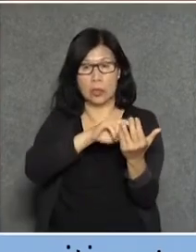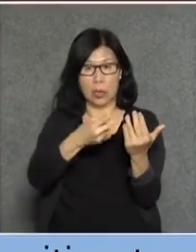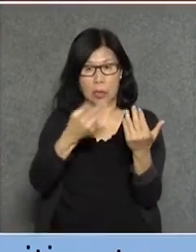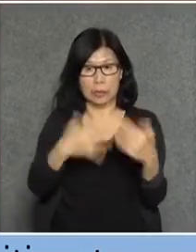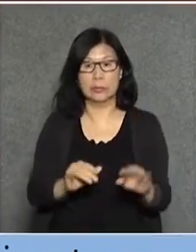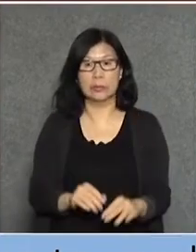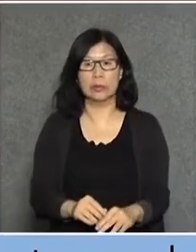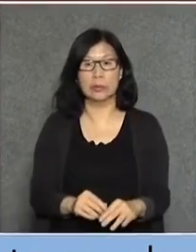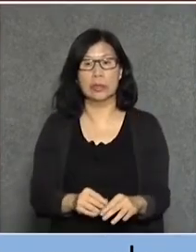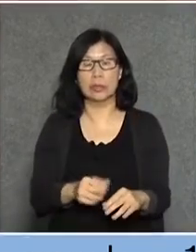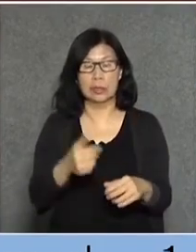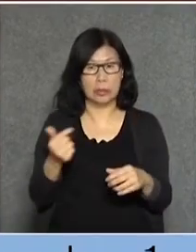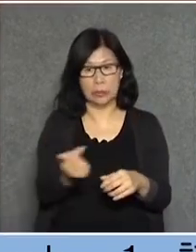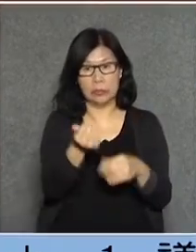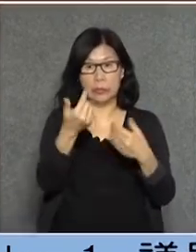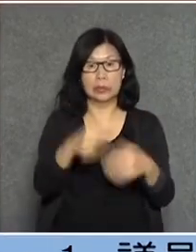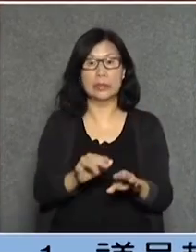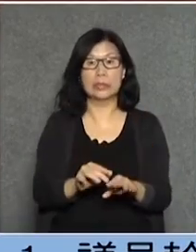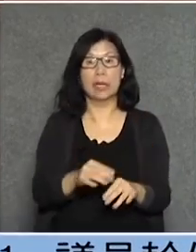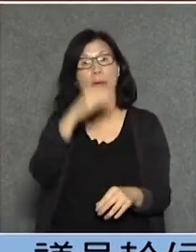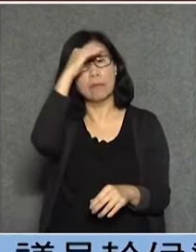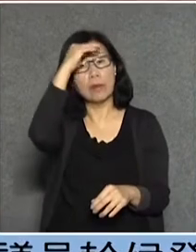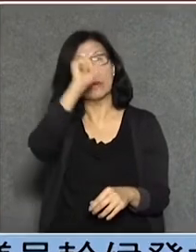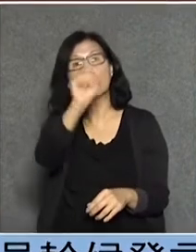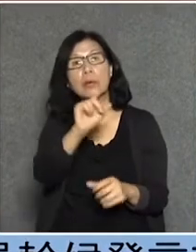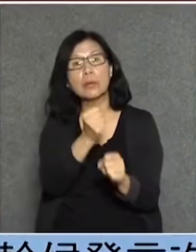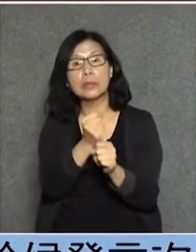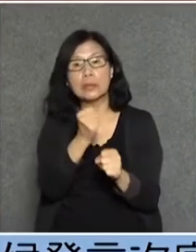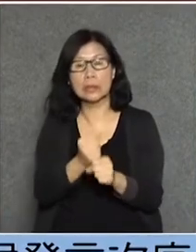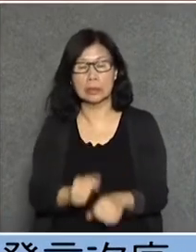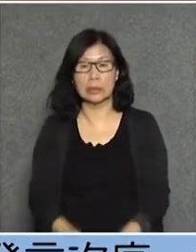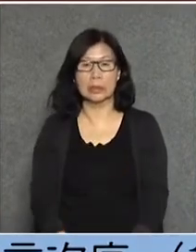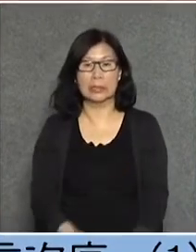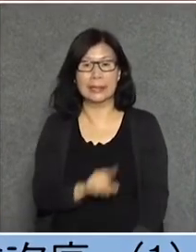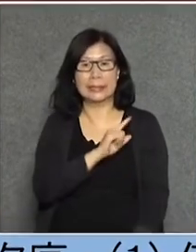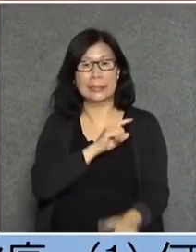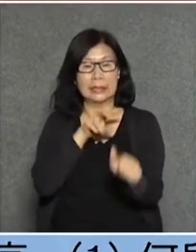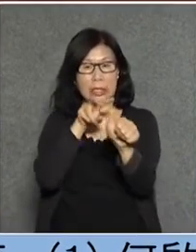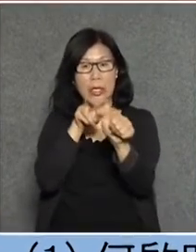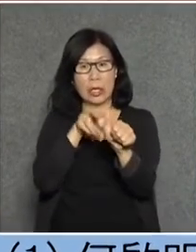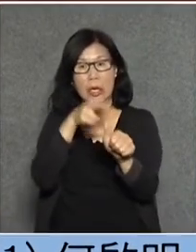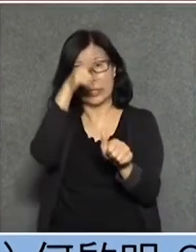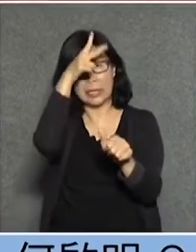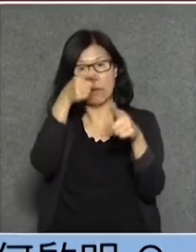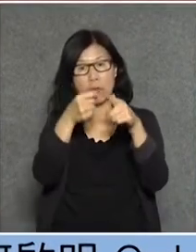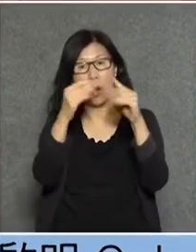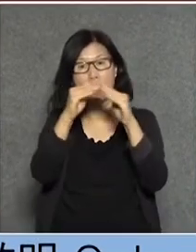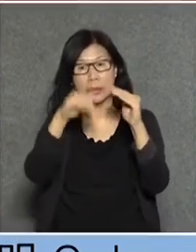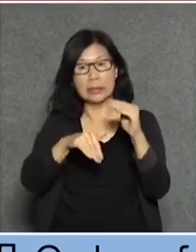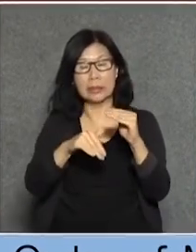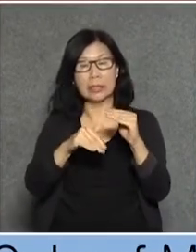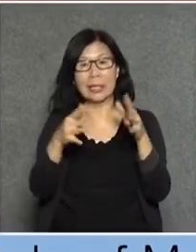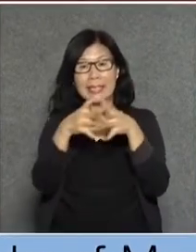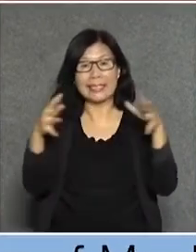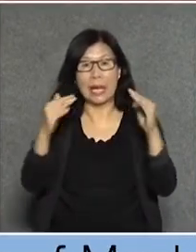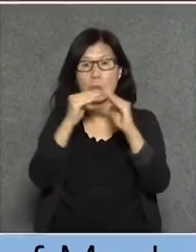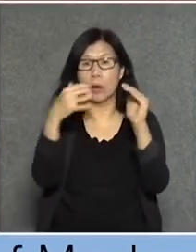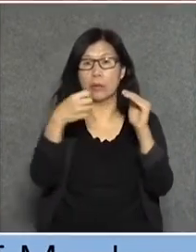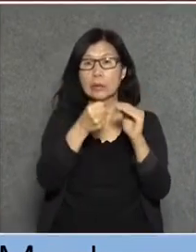認明未現實執法的能力你自己管的公屋你都尚且是這樣做了大業主那怎麼辦